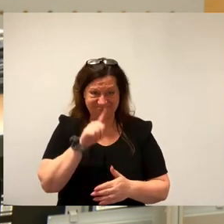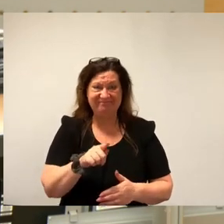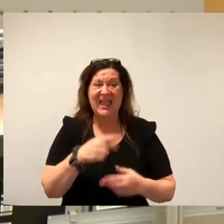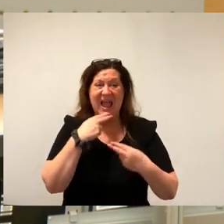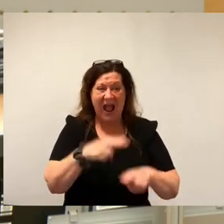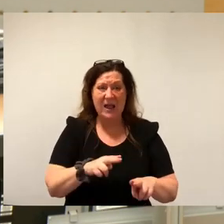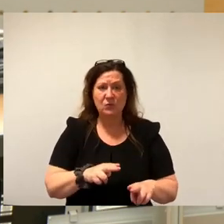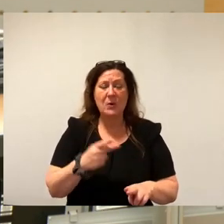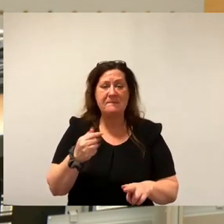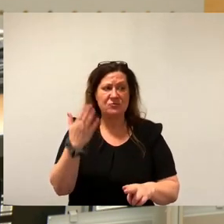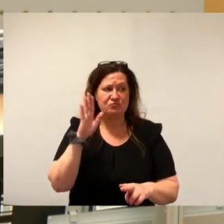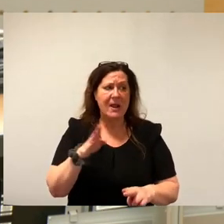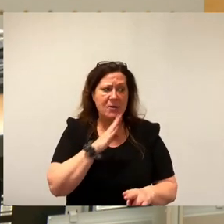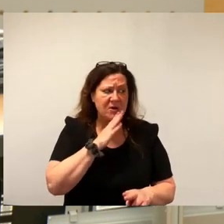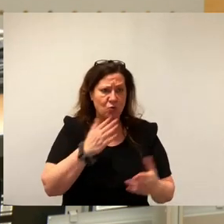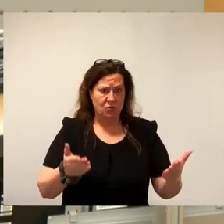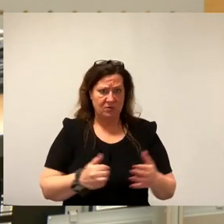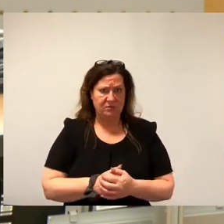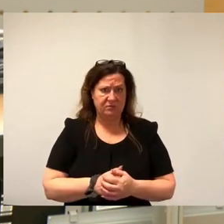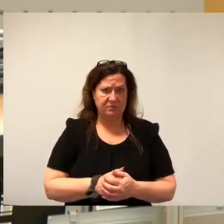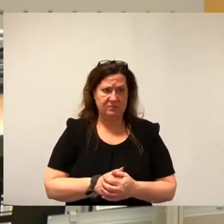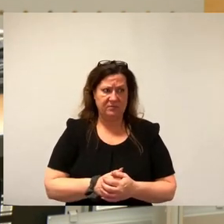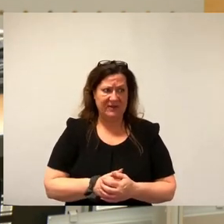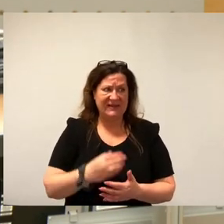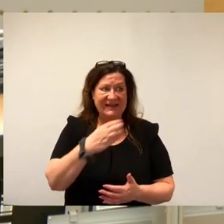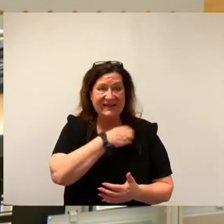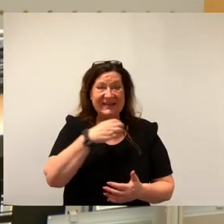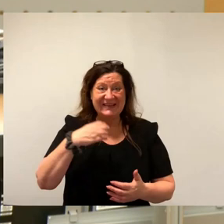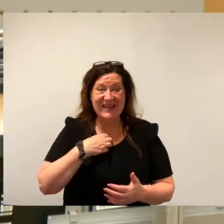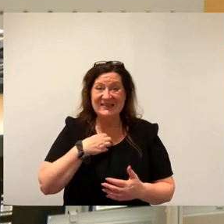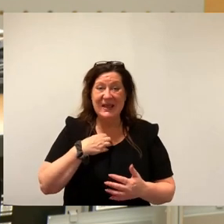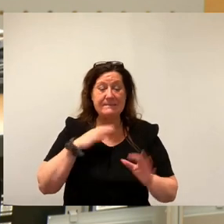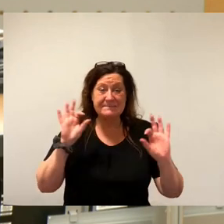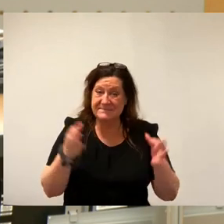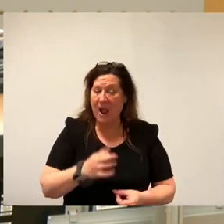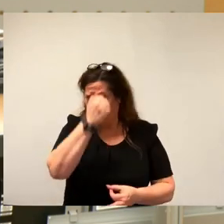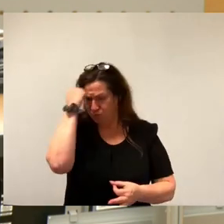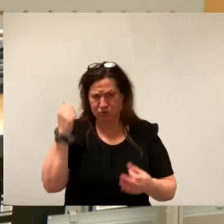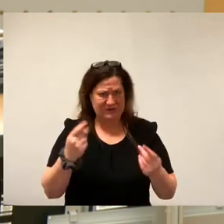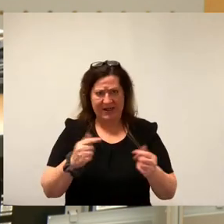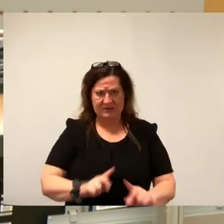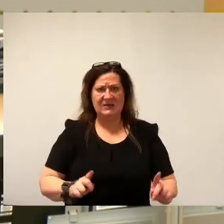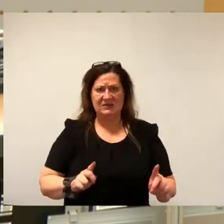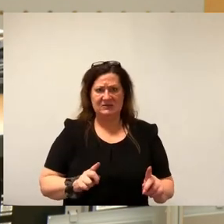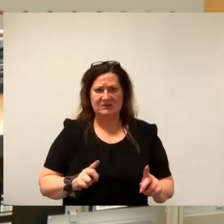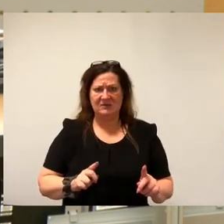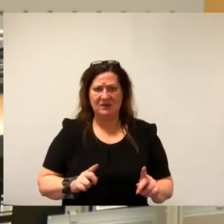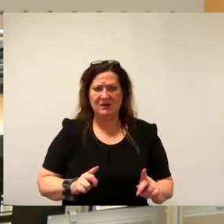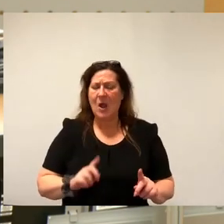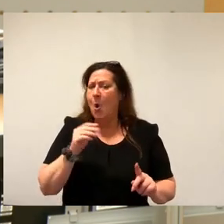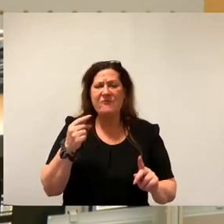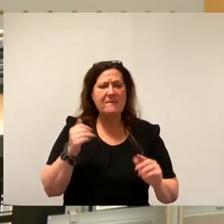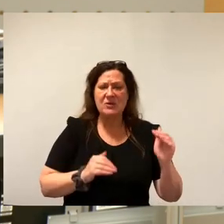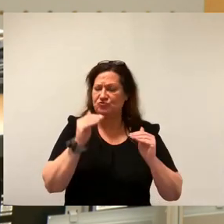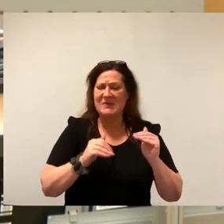vollkommen ausreichend gewesen. Dresden braucht diese Bußgelder nicht, um qualifizierte Mietspiegel erstellen zu können und schon gar nicht, um einen Mietspiegel erstellen zu